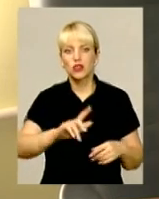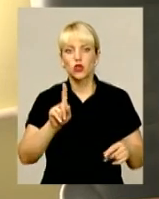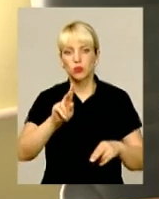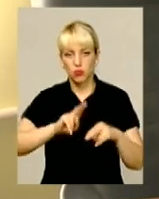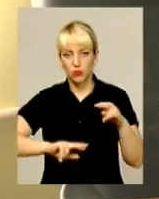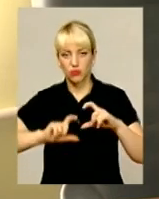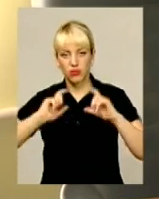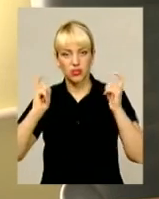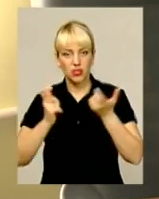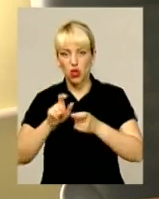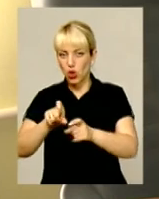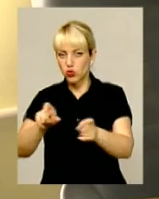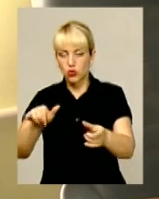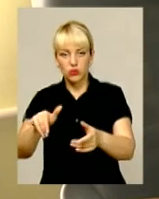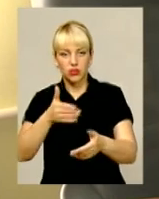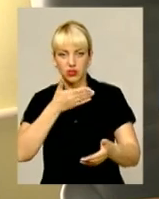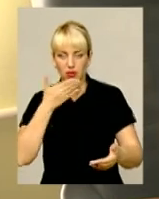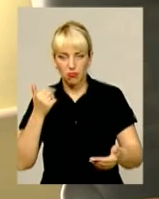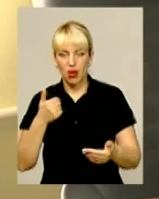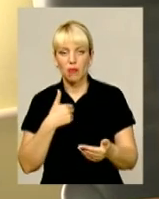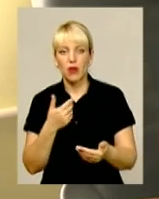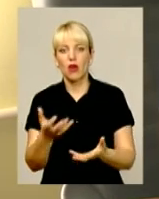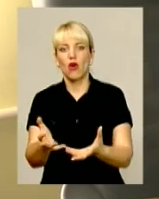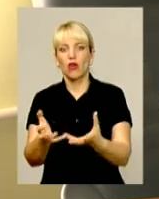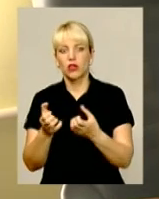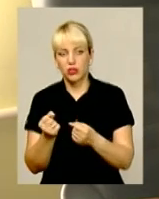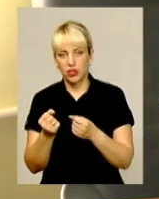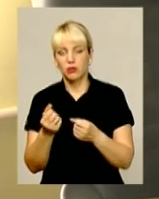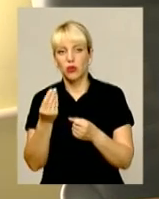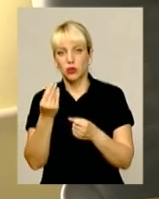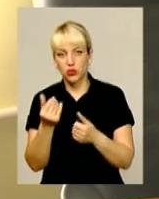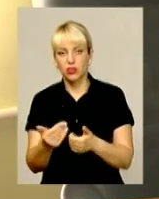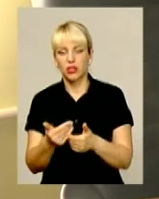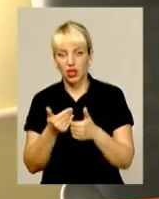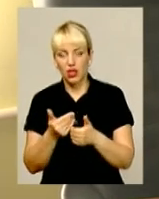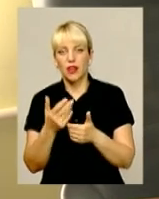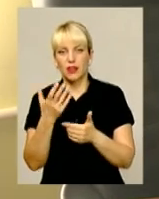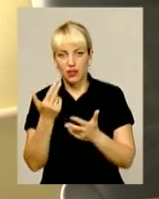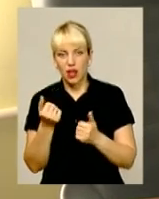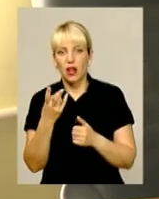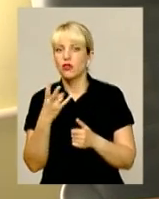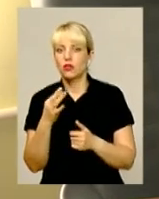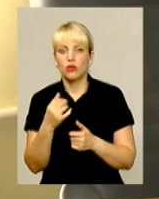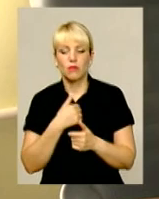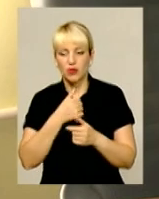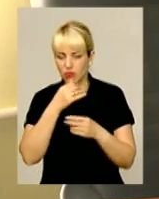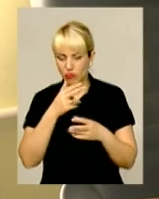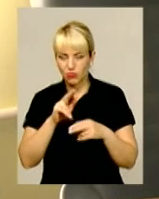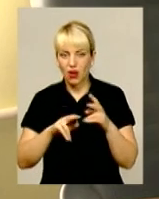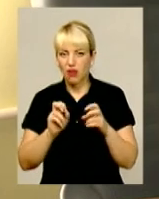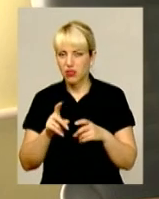субвенцію зараз на 600 тисяч, якого освоїти не можемо, тому що збудувати там поле неможливо. Це ще одне питання до того, як